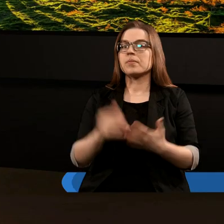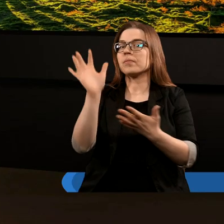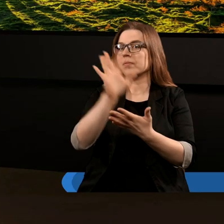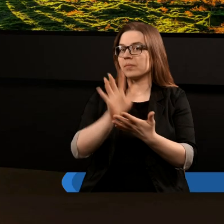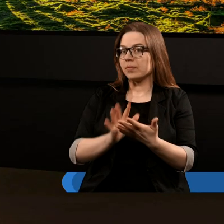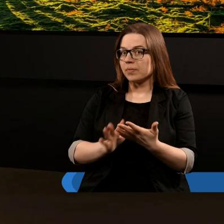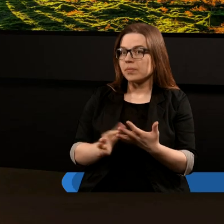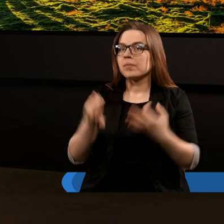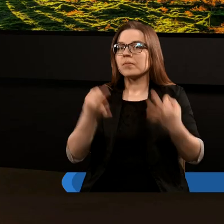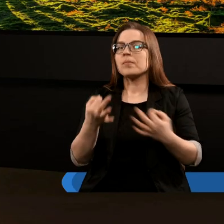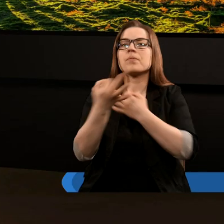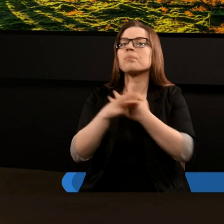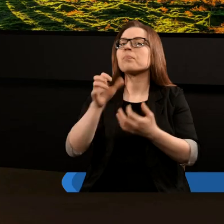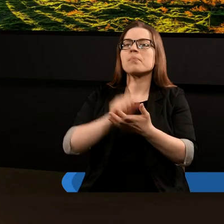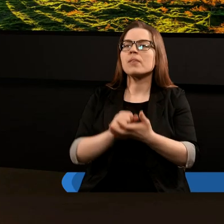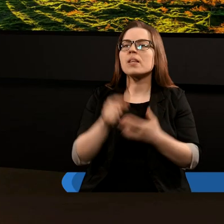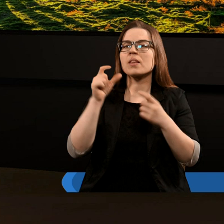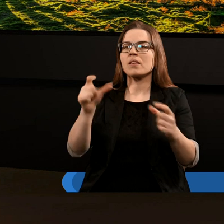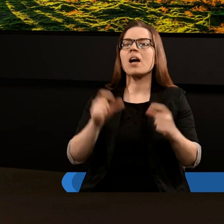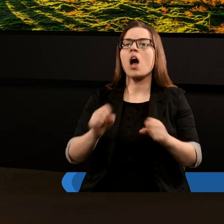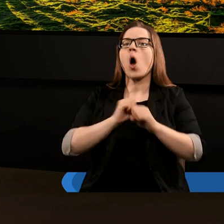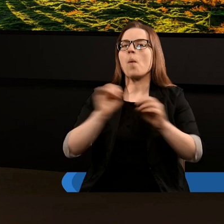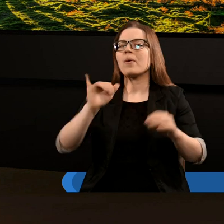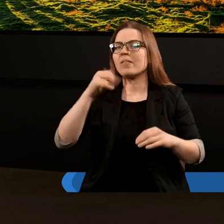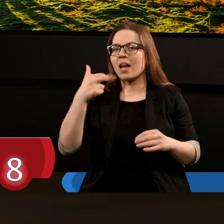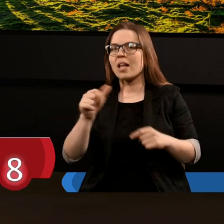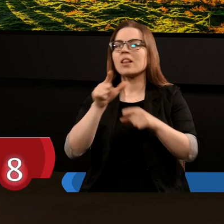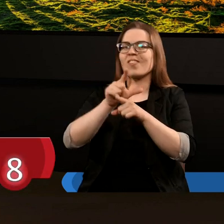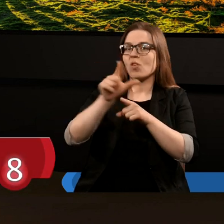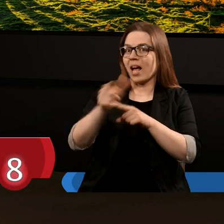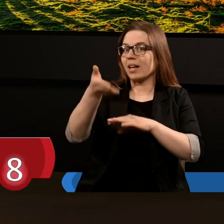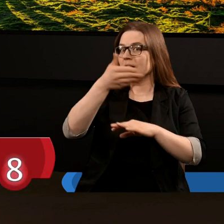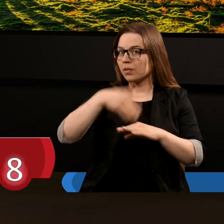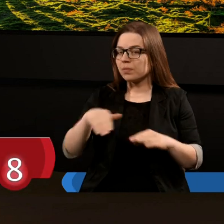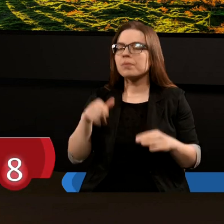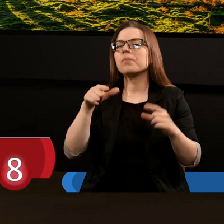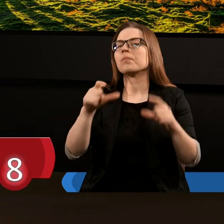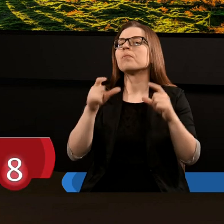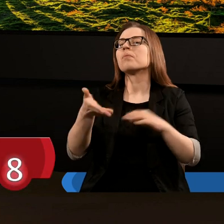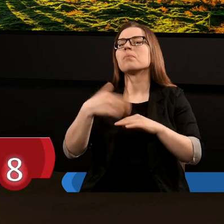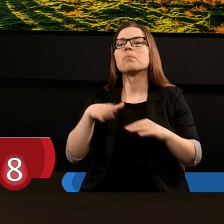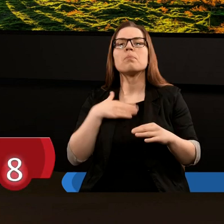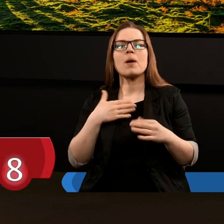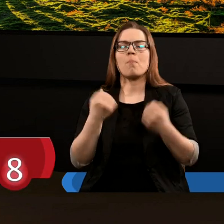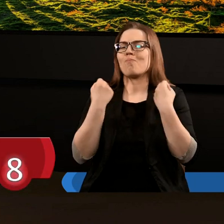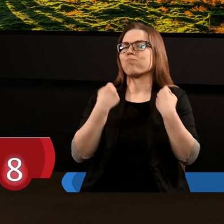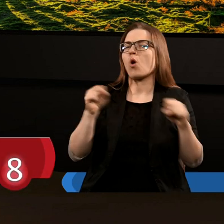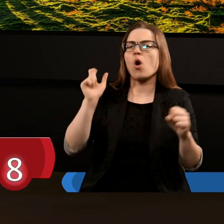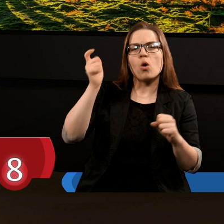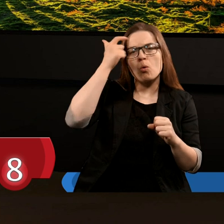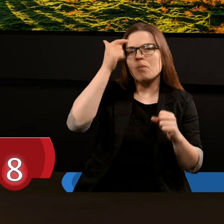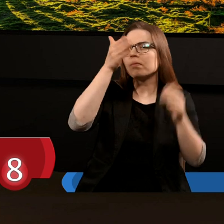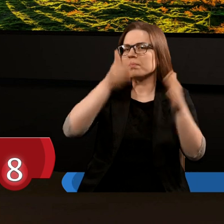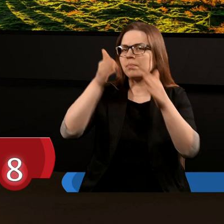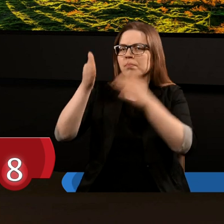Tekst, którego studiowaniem dzisiaj się zajmujemy, to fragment z Księgi Objawienia z rozdziału dwunastego. I w tym rozdziale mamy kilka bohaterów, kilka